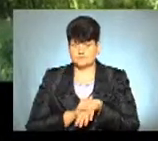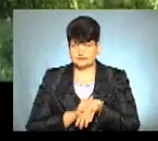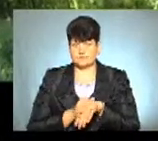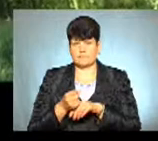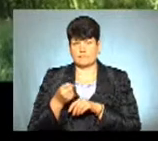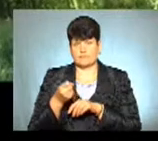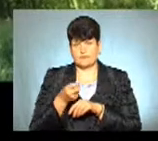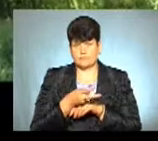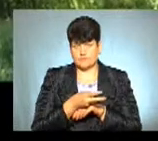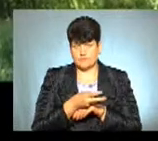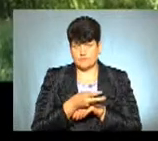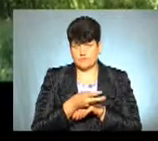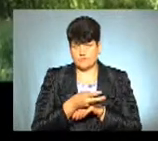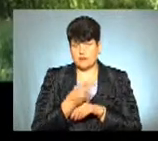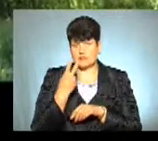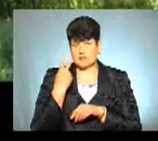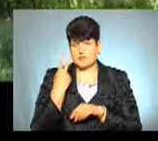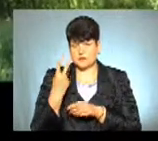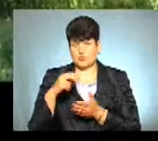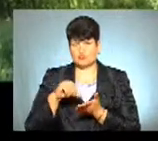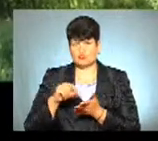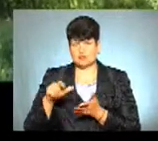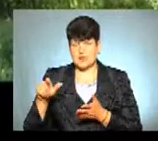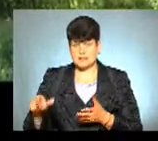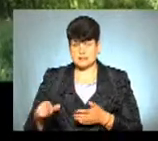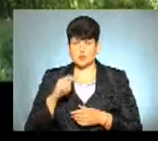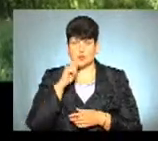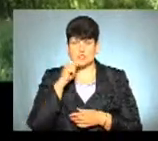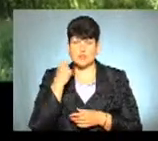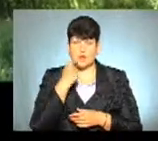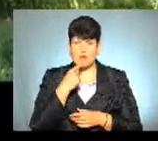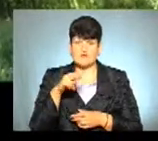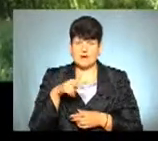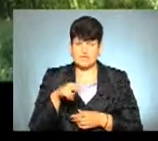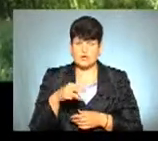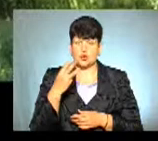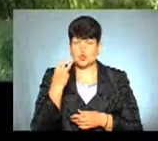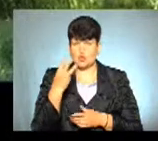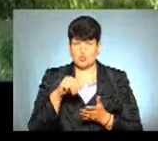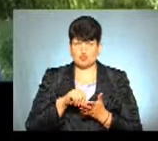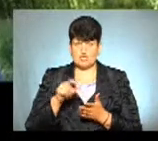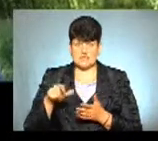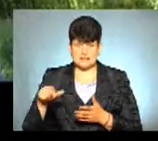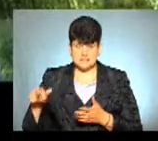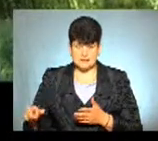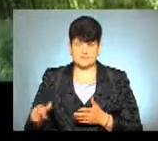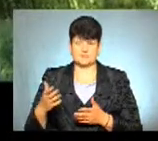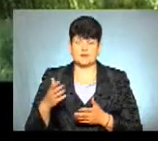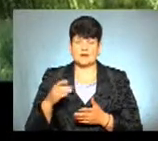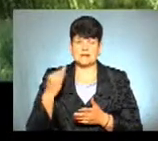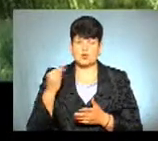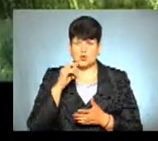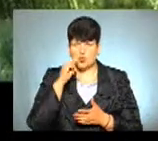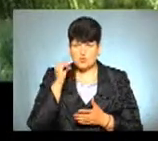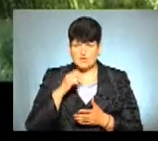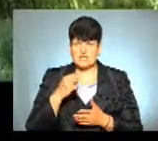двох учасників з української мови і літератури, трьох учасників, і з історії